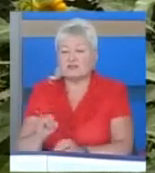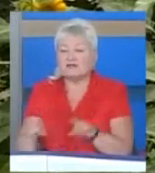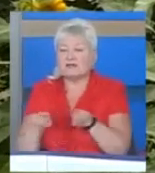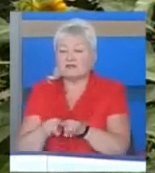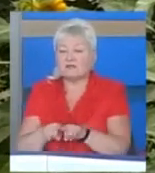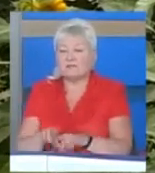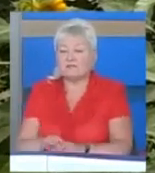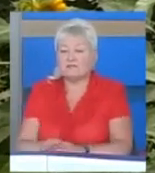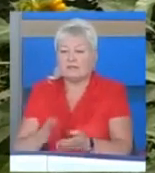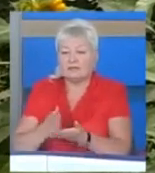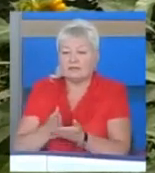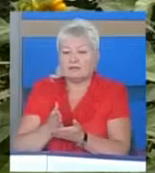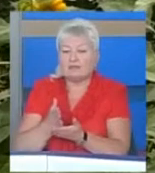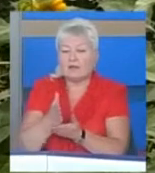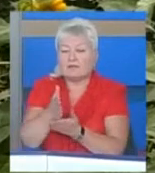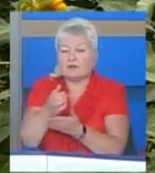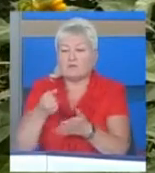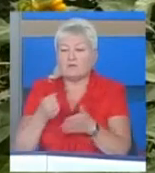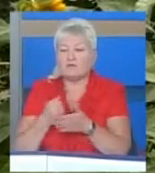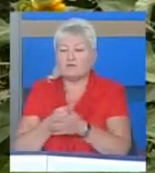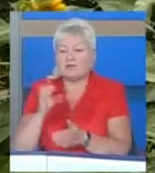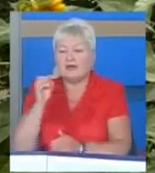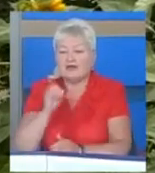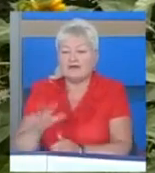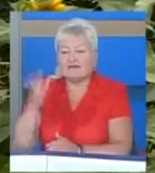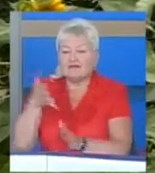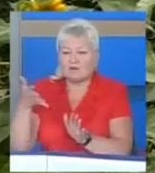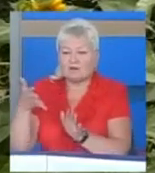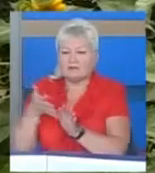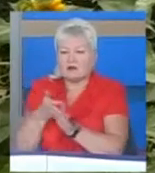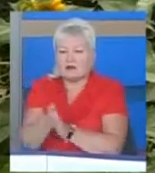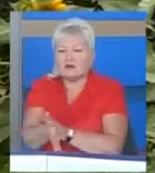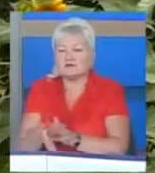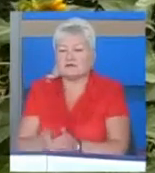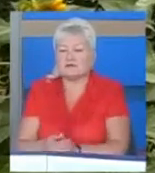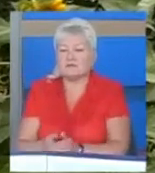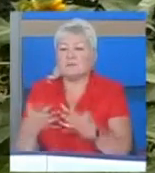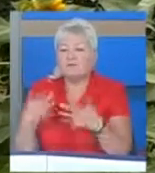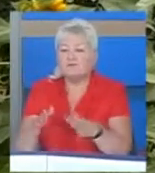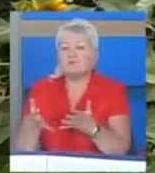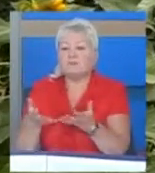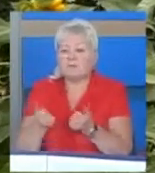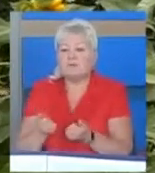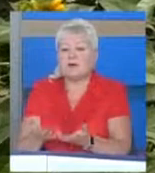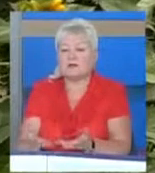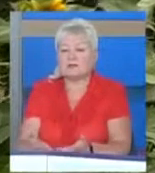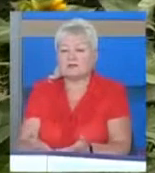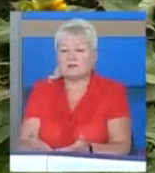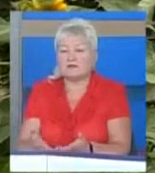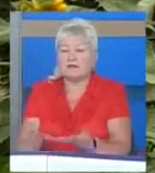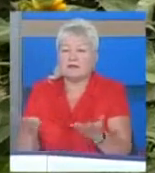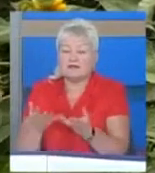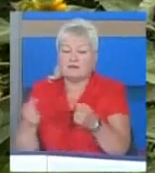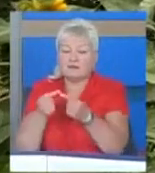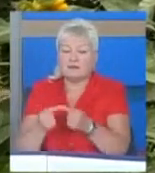напрямком до євроінтеграції вже приймаються певні норми